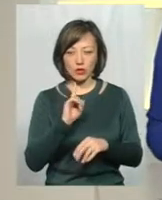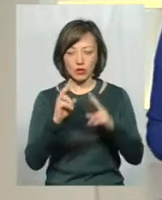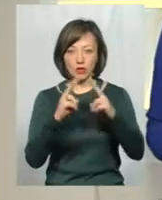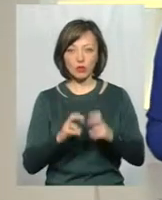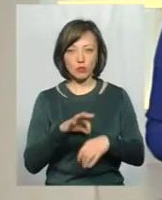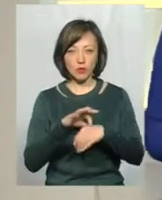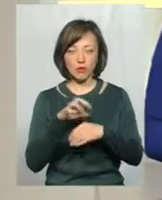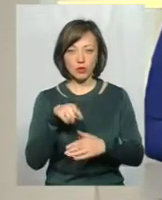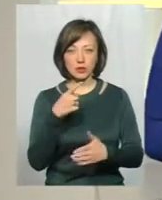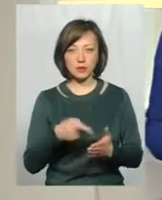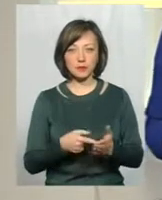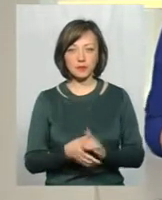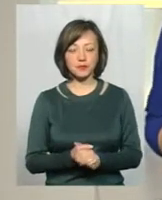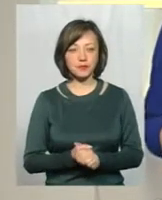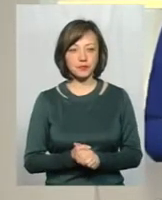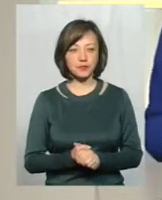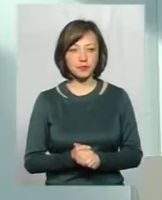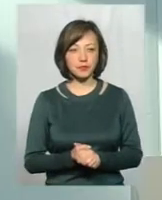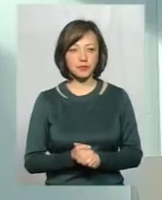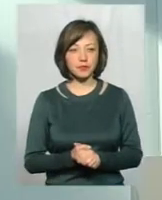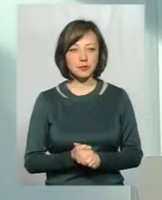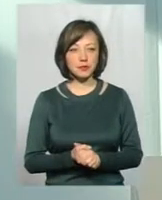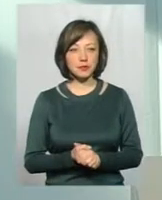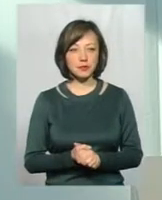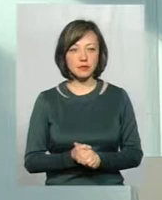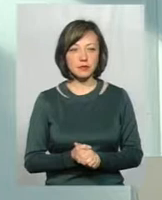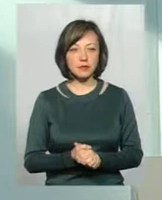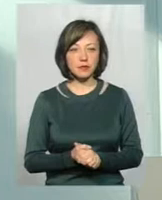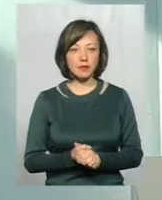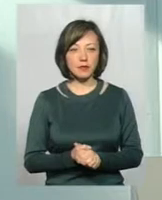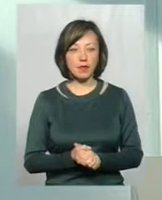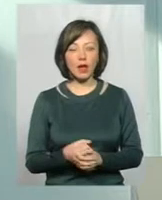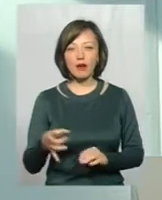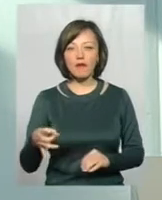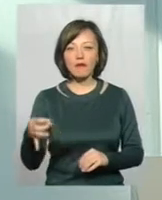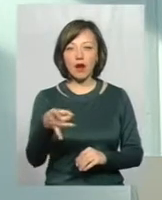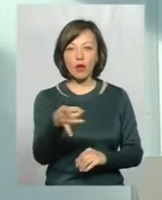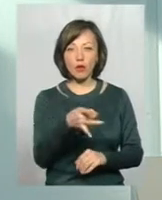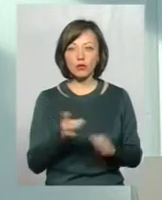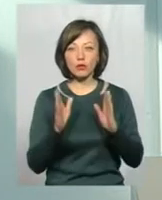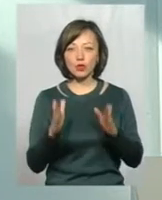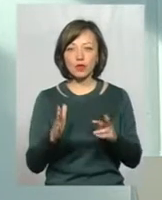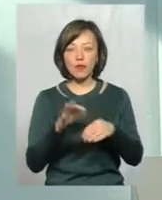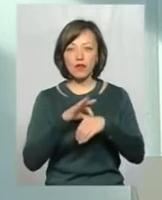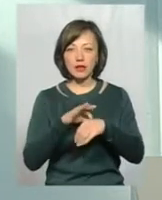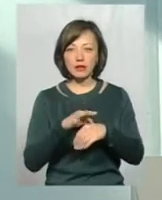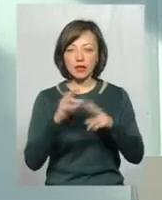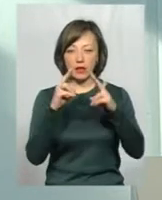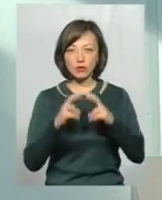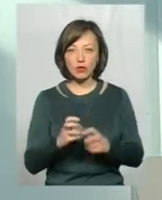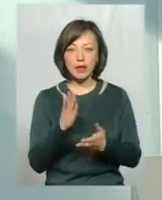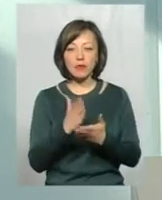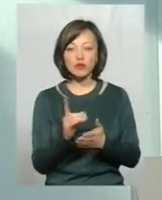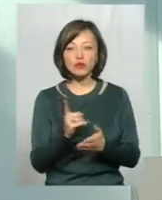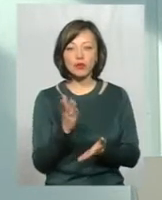діагностика проводитись? Чи яким чином це питання вирішується? Значить, в районах буде проводитися туберкулінодіагностіка имеючимся